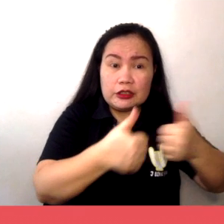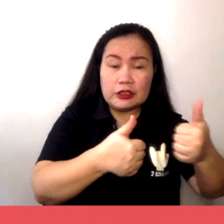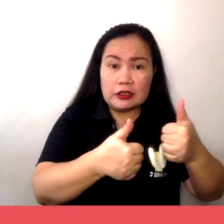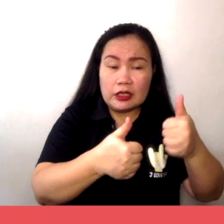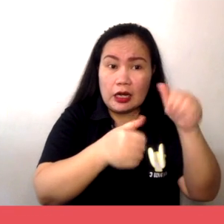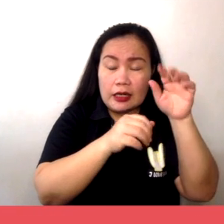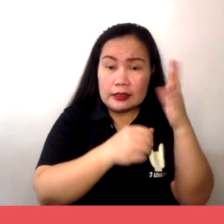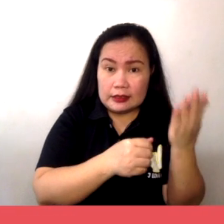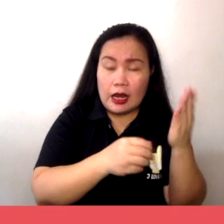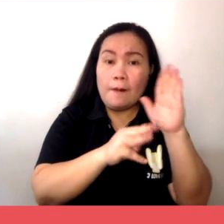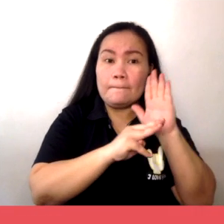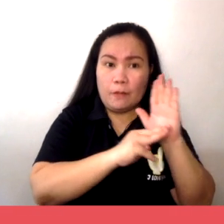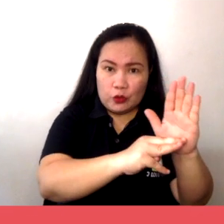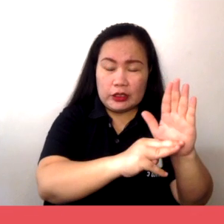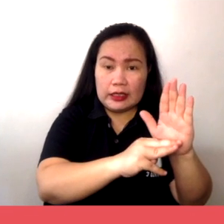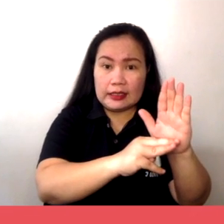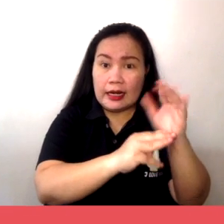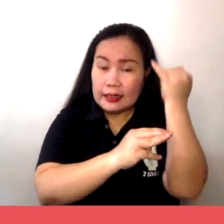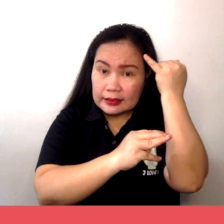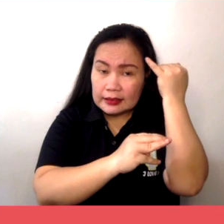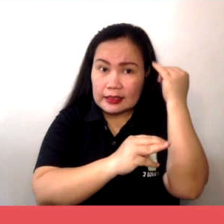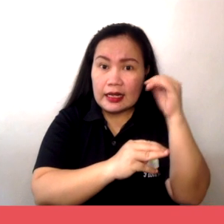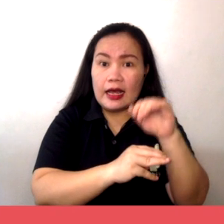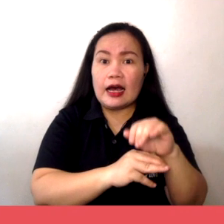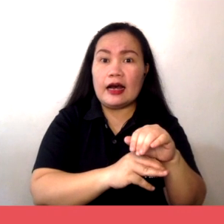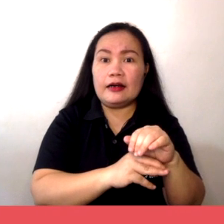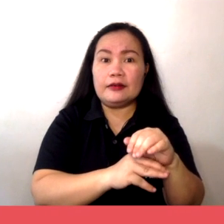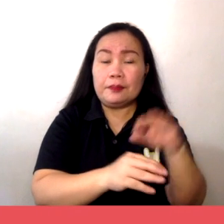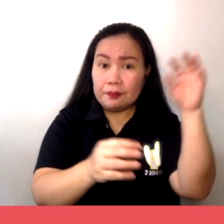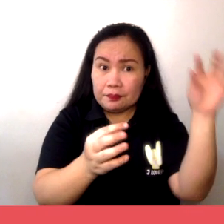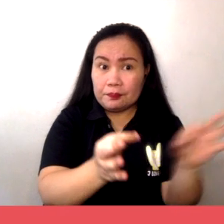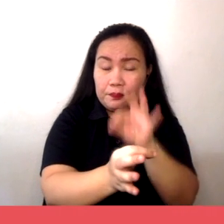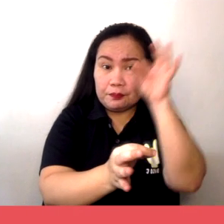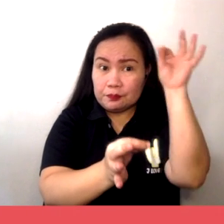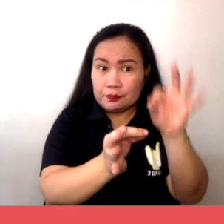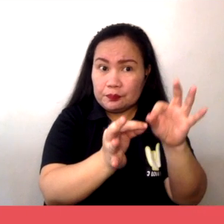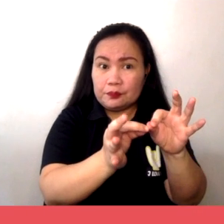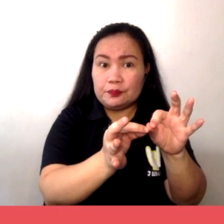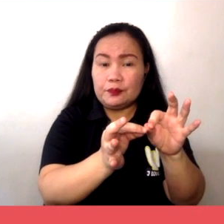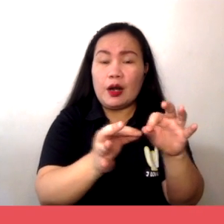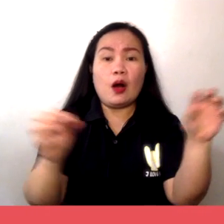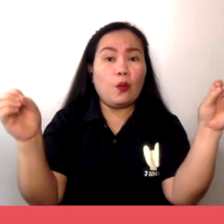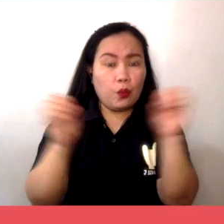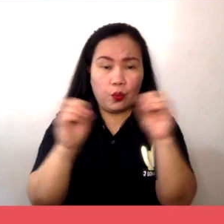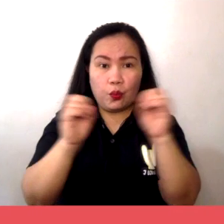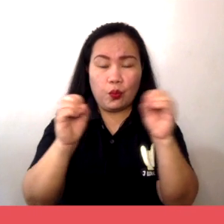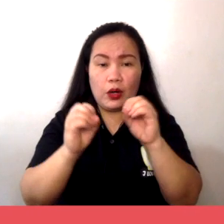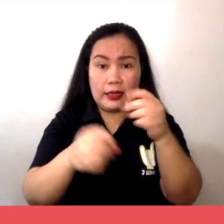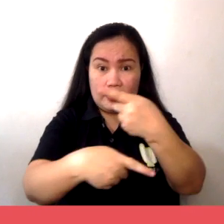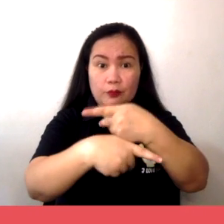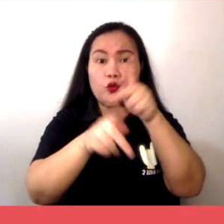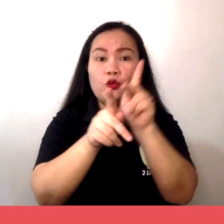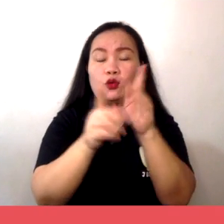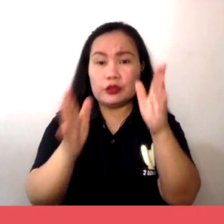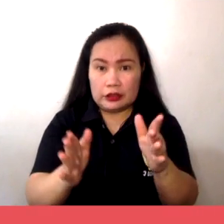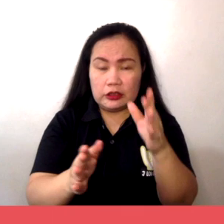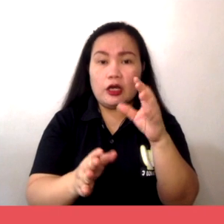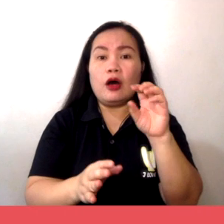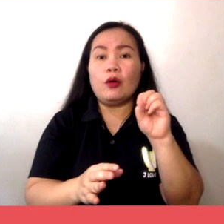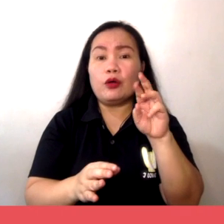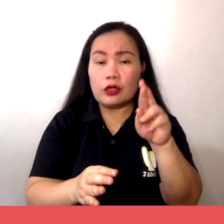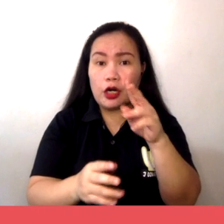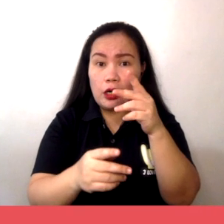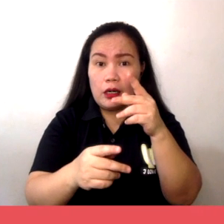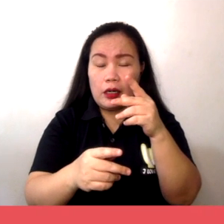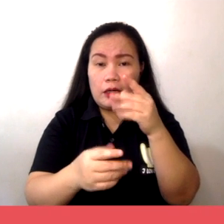pinikilala bilang modelo o ideal. Sa ilalim ng ganitong klaseng sistema, walang sinuman sa producer at